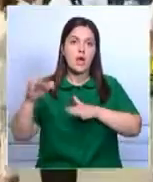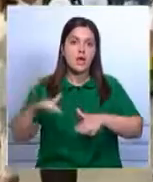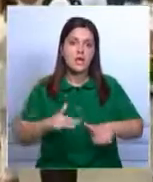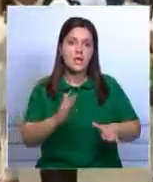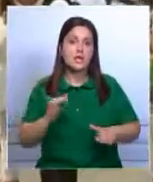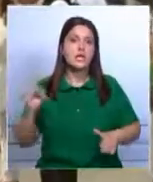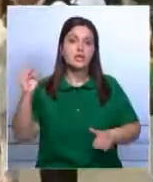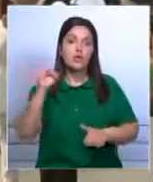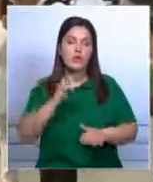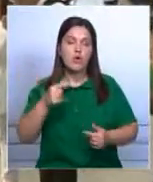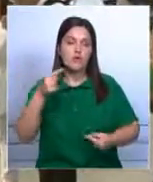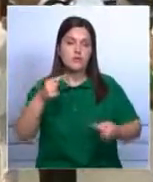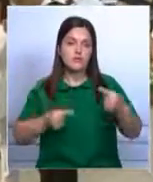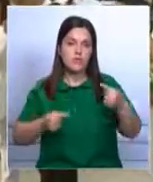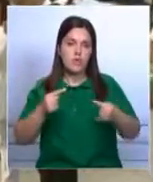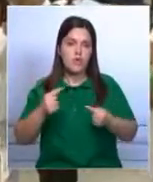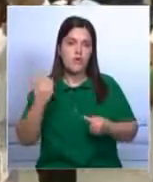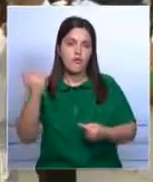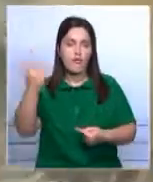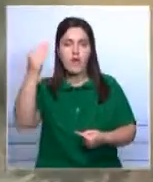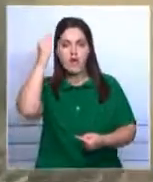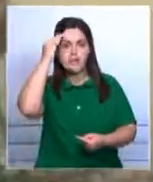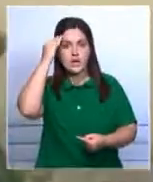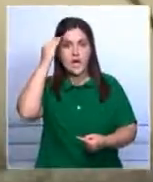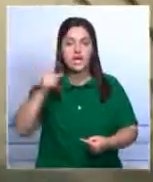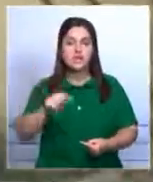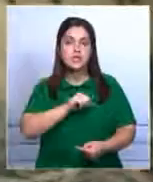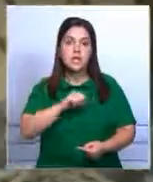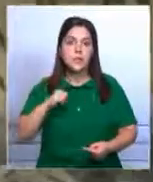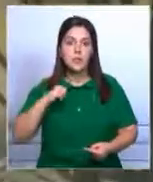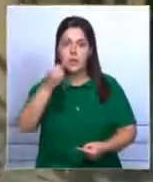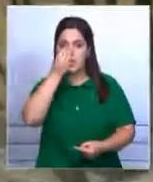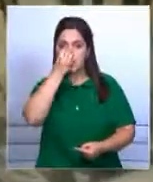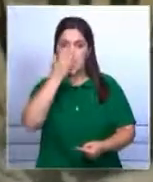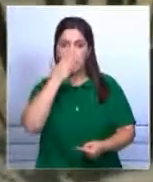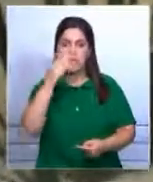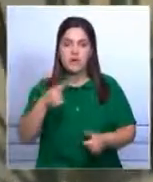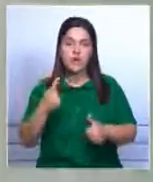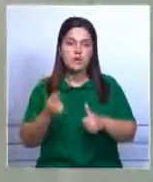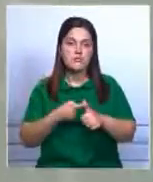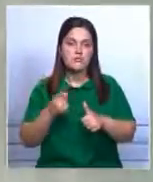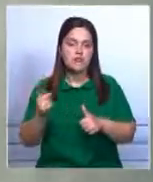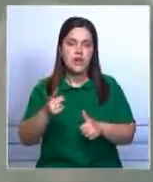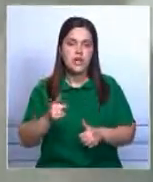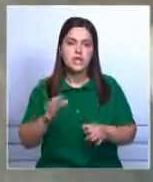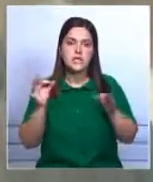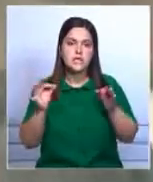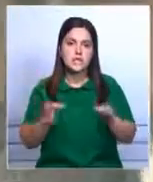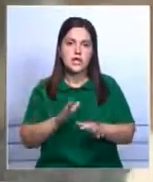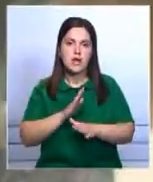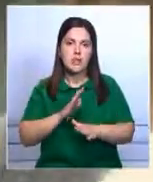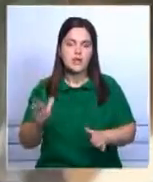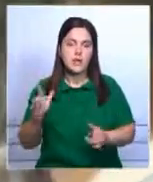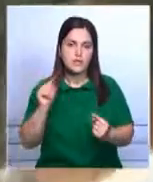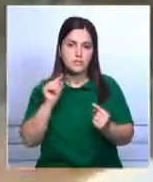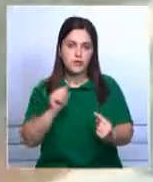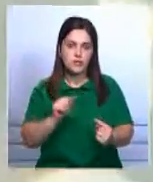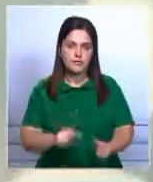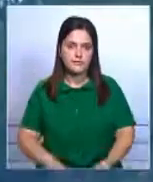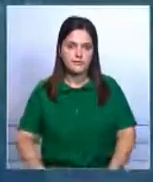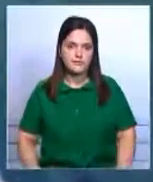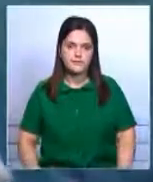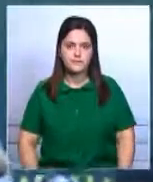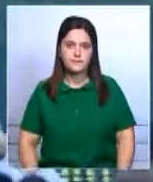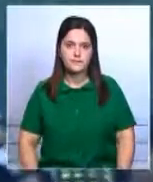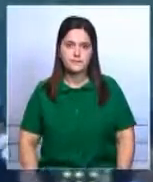Многие историки оспаривают эту точку зрения. В самой Японии атомные удары называют неоправданными.